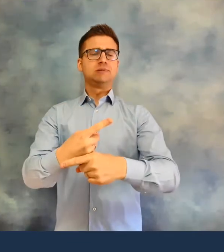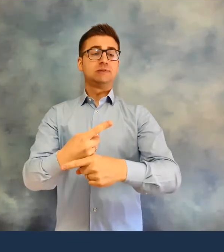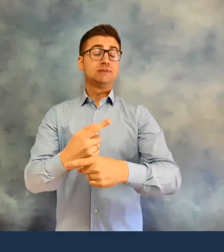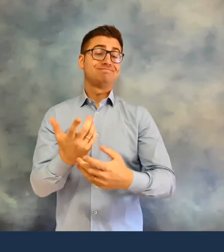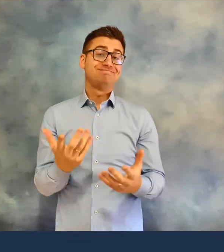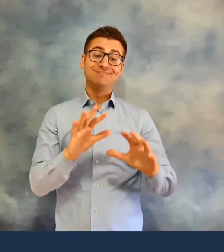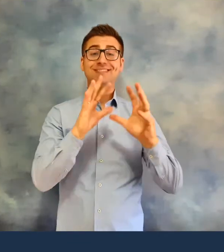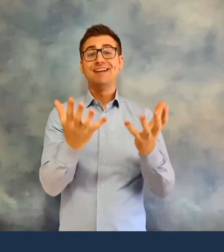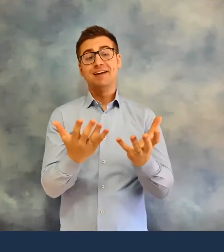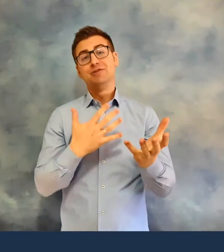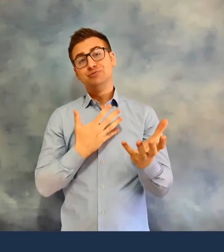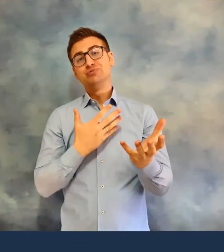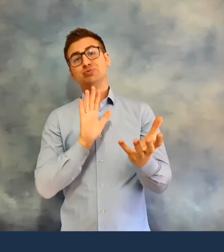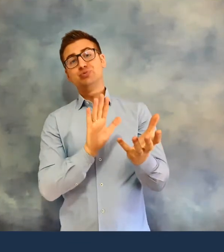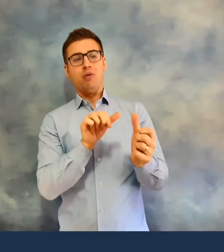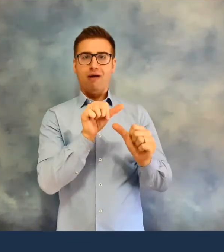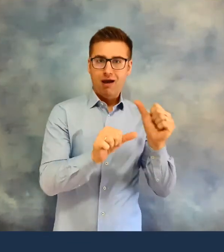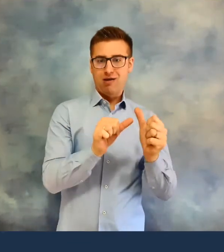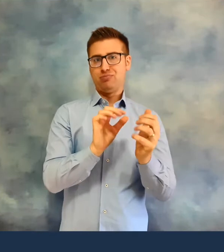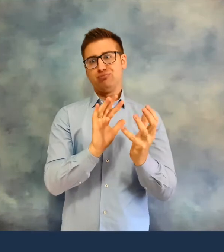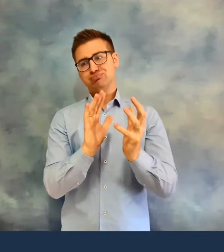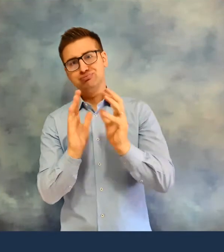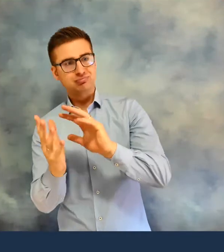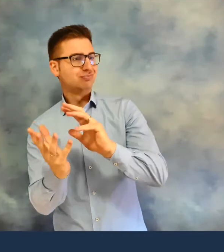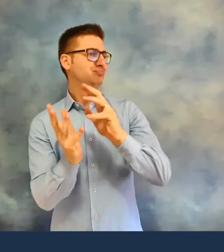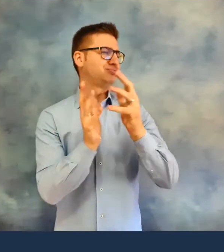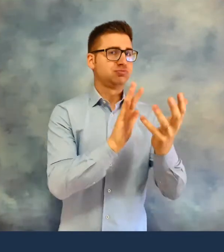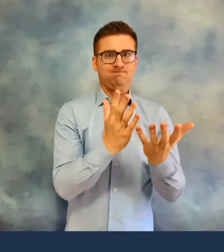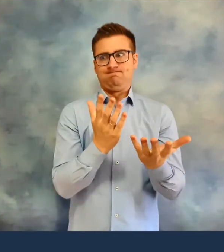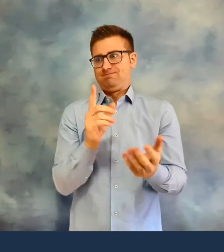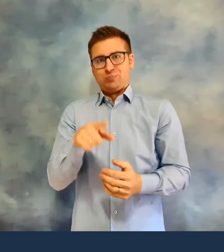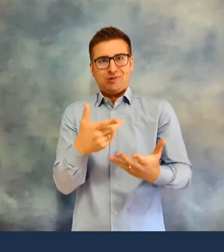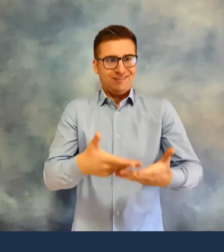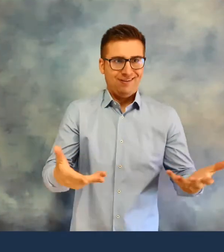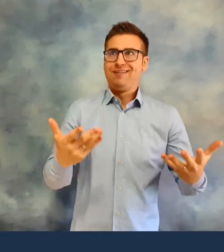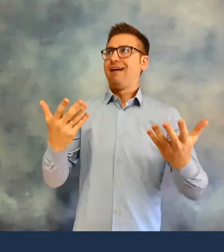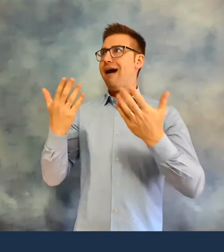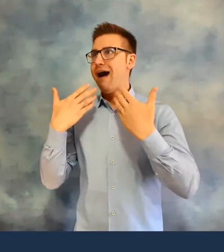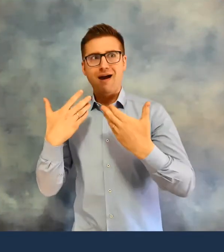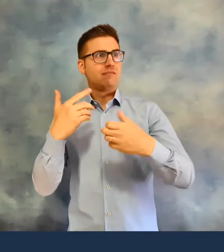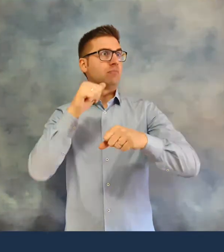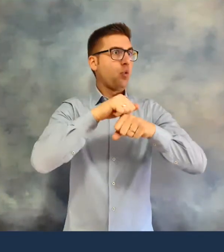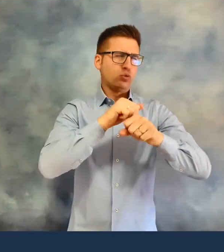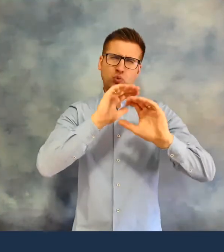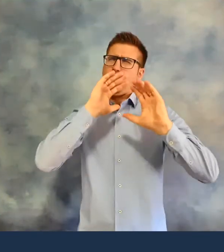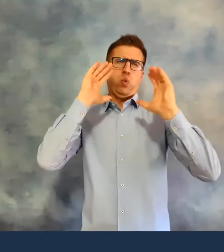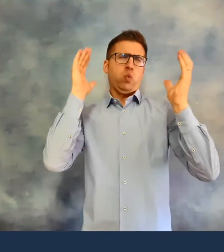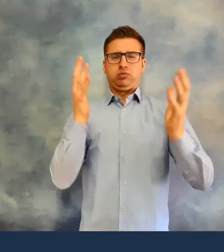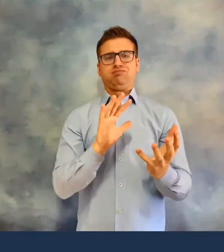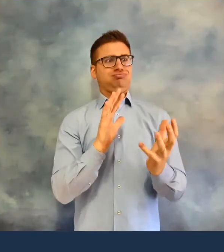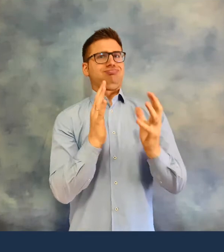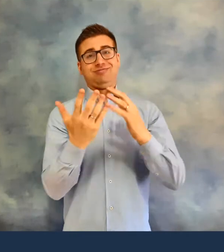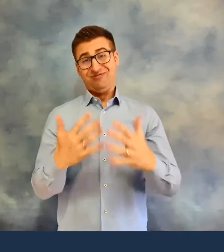Tutti i processi geologici nato sul pianeta hanno profondamente modificato la materia di cui è fatto. Questo rende davvero difficile